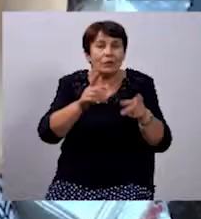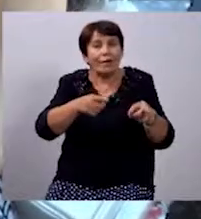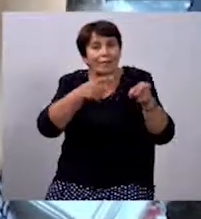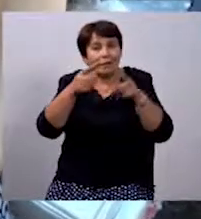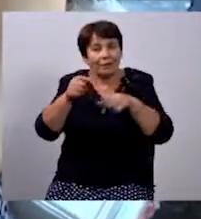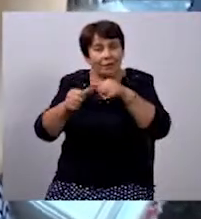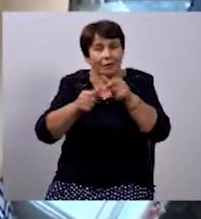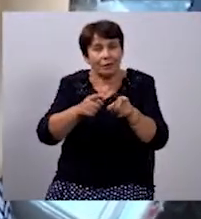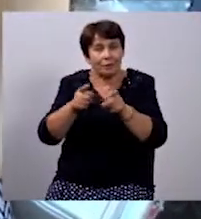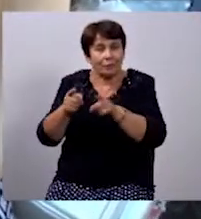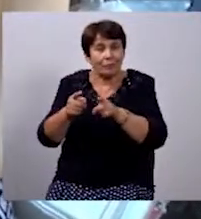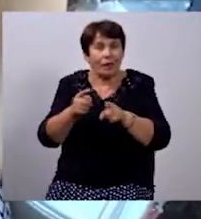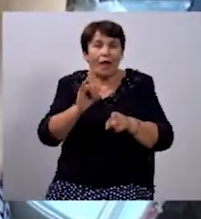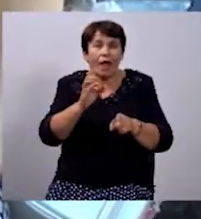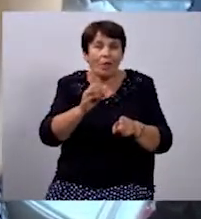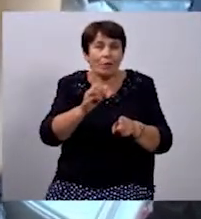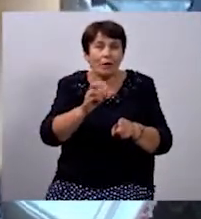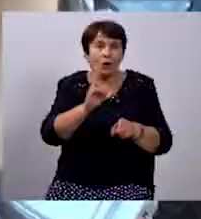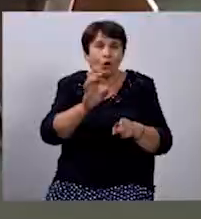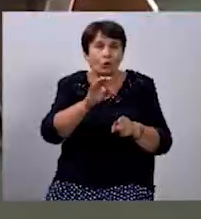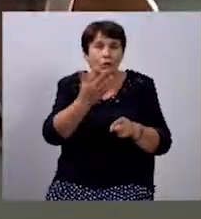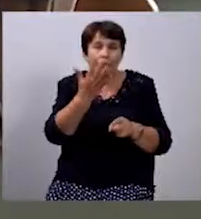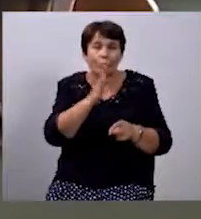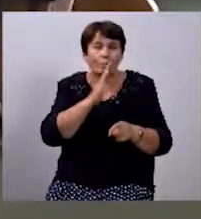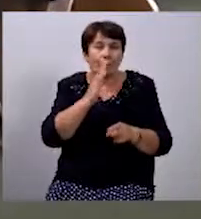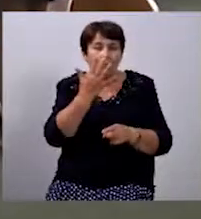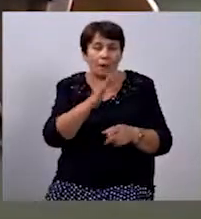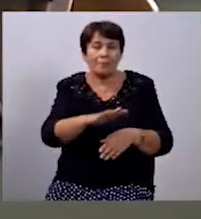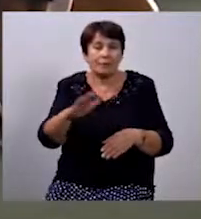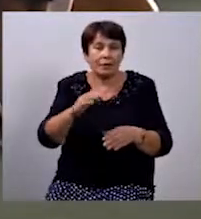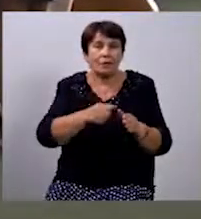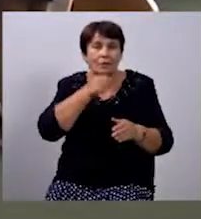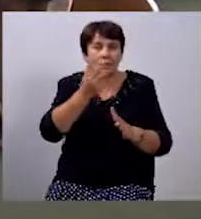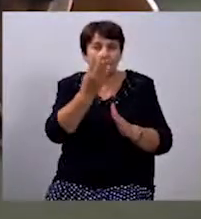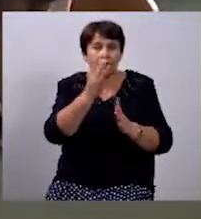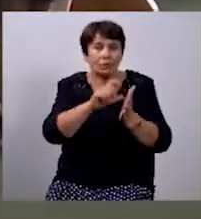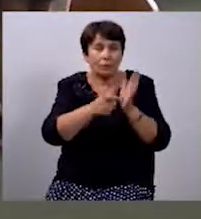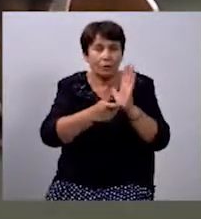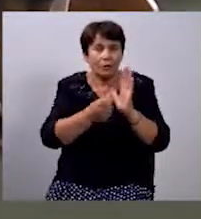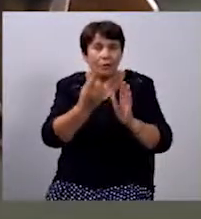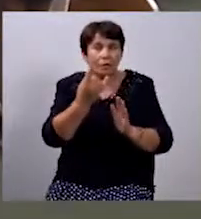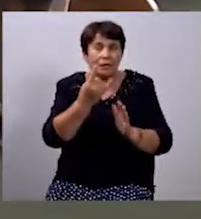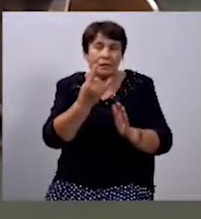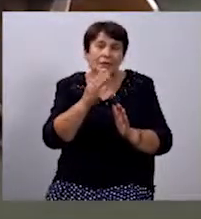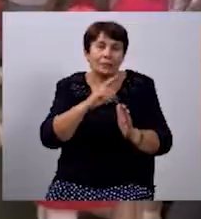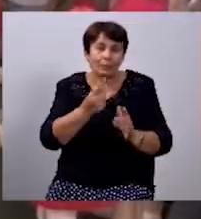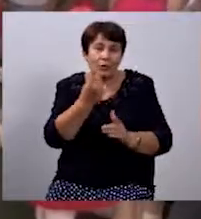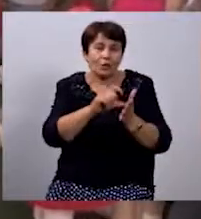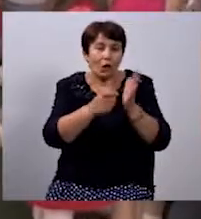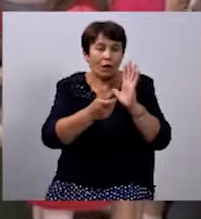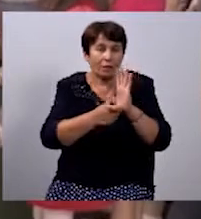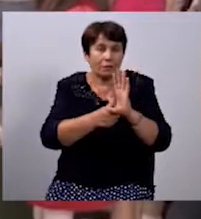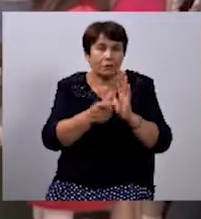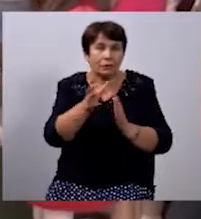рік ще. Емілія Коржак – мама п'яти дітей. Двоє з них – школярі. Старшої у четвертому класі, дівчинка Ліза – першокласниця. Саме вона